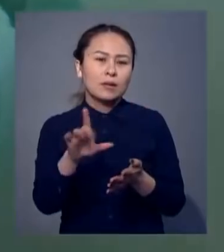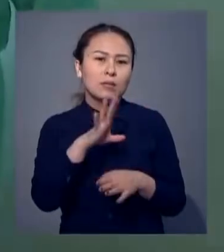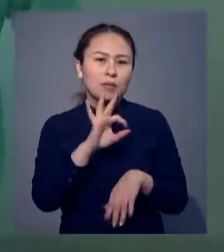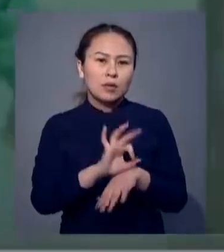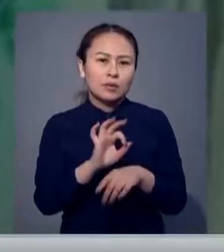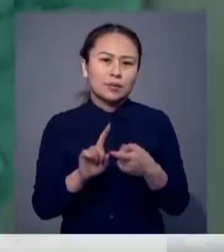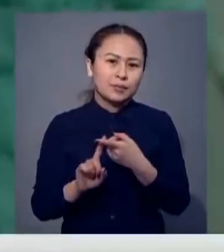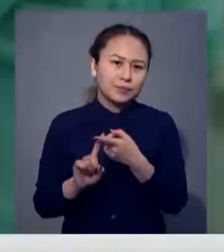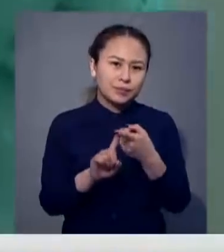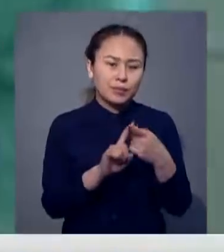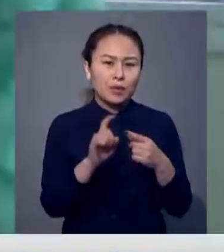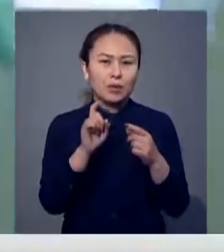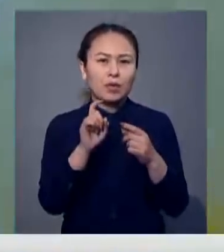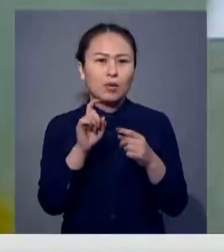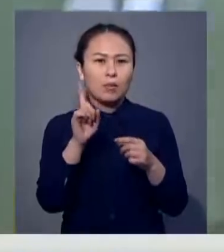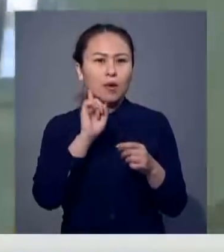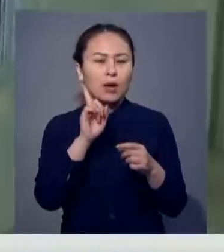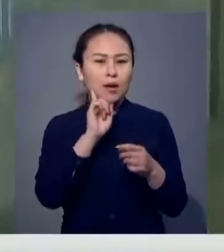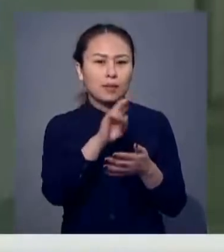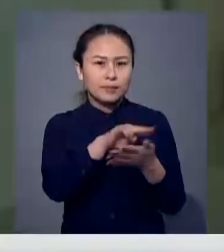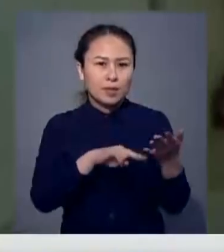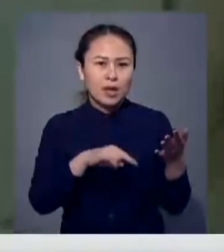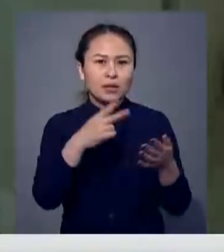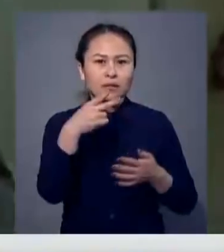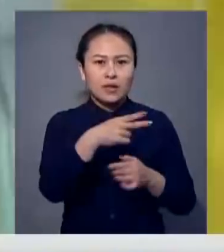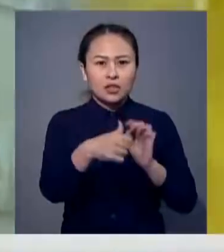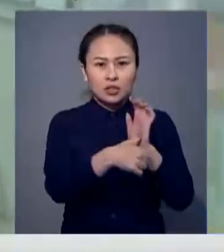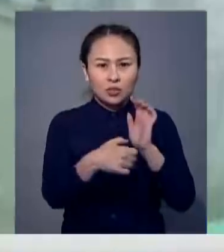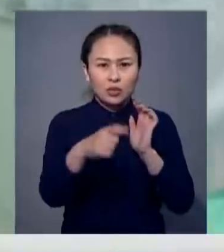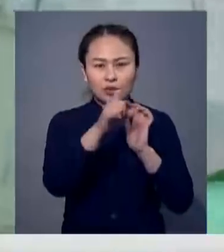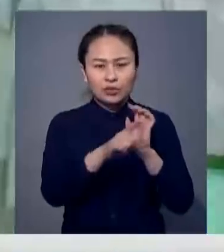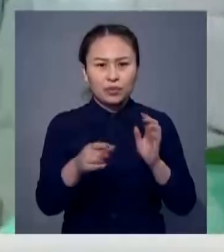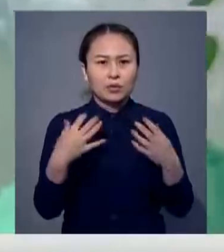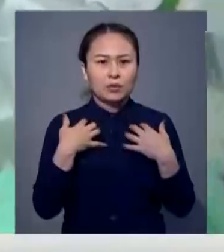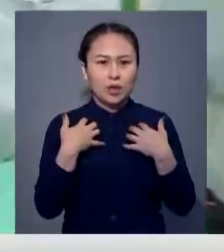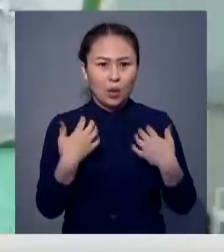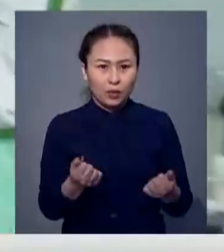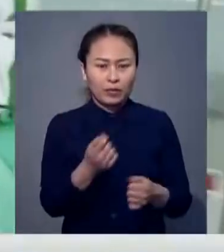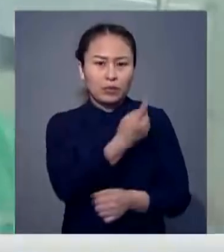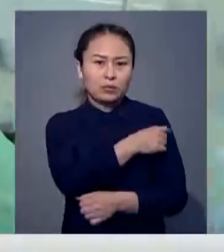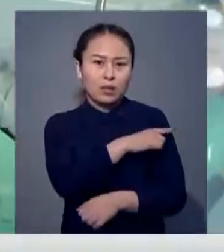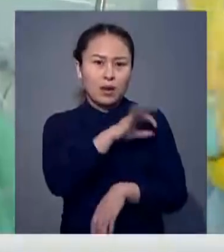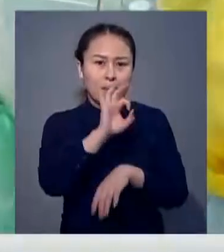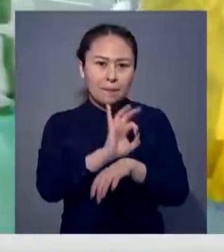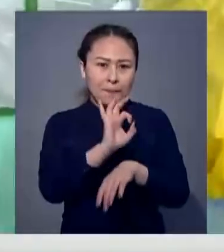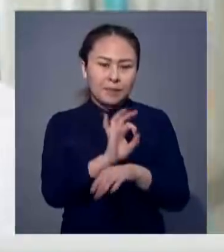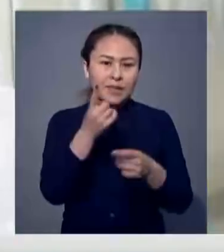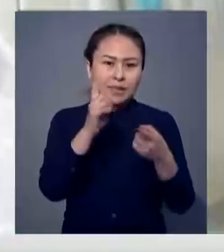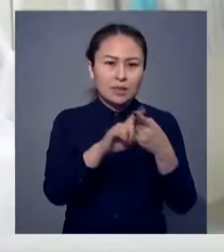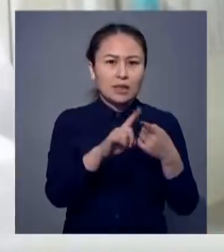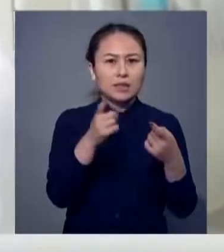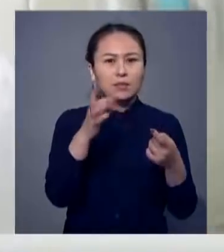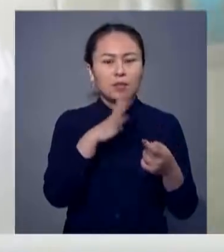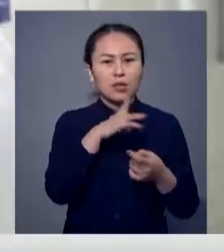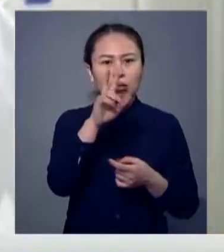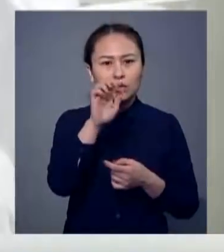үндетті жұқтырған деген қауіппен тіркелді. 2600-ден астам адам жазылып шықты ауыруға шалдыққандармен байланысқа түскен